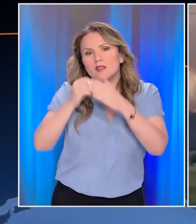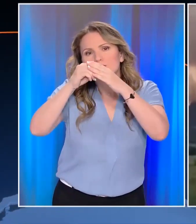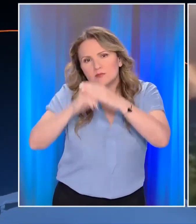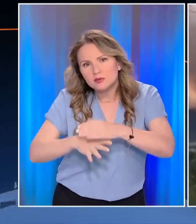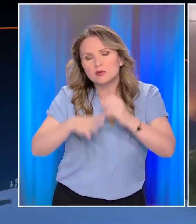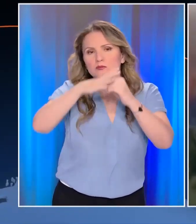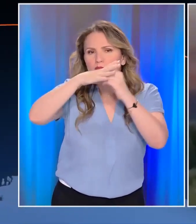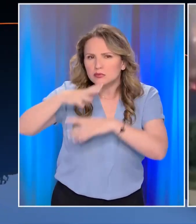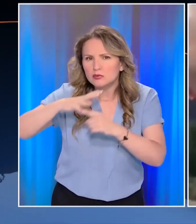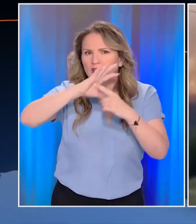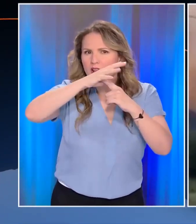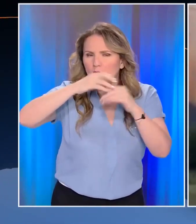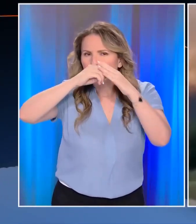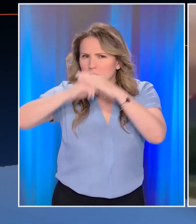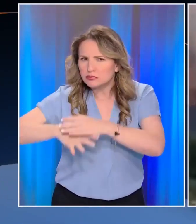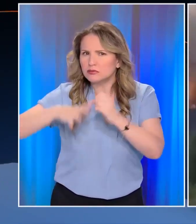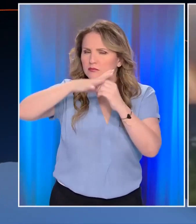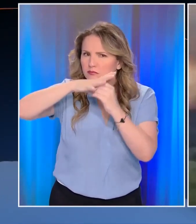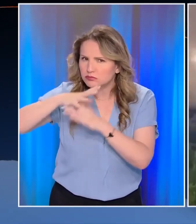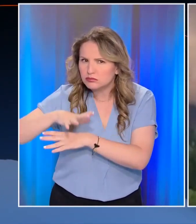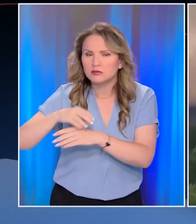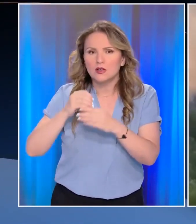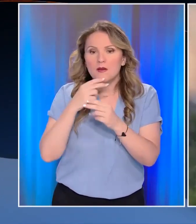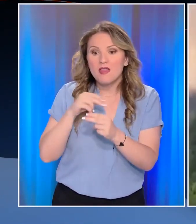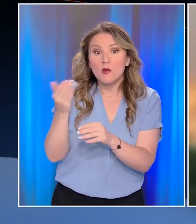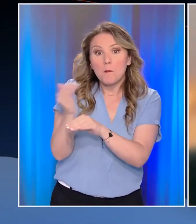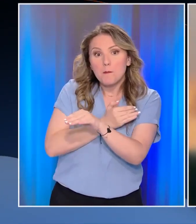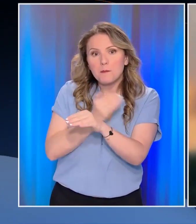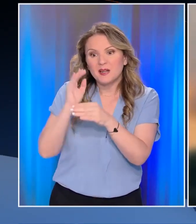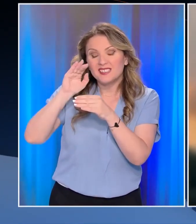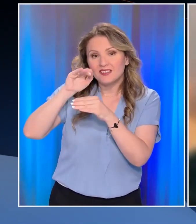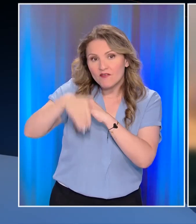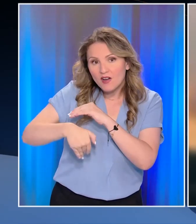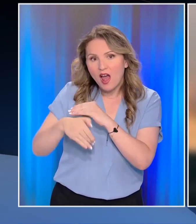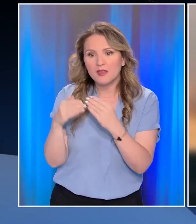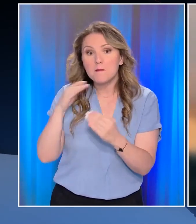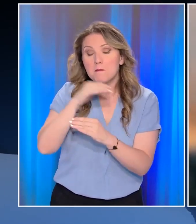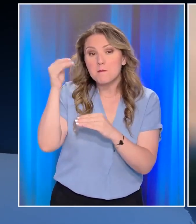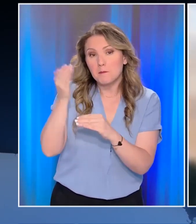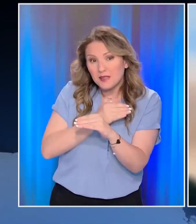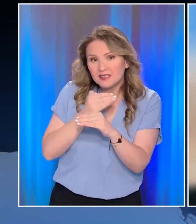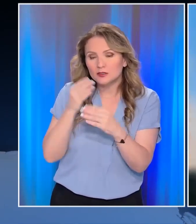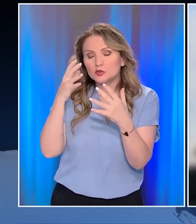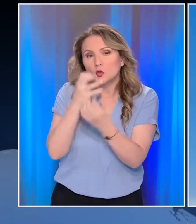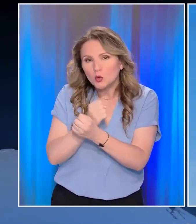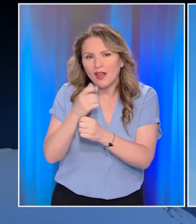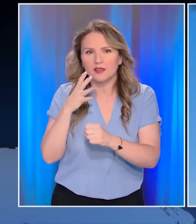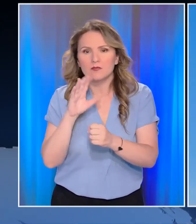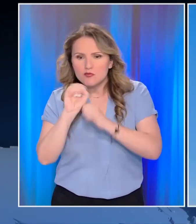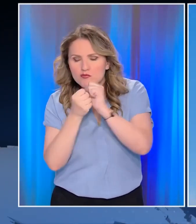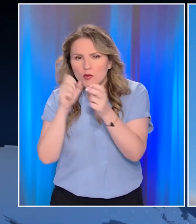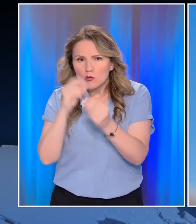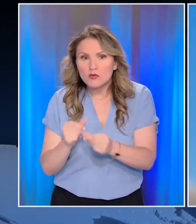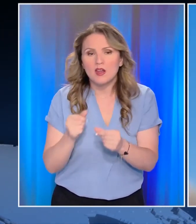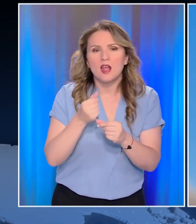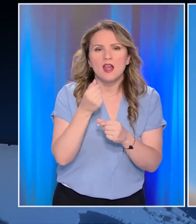επιδίδονται σε έναν αγώνα δρόμου πλέον για να προλάβουν να ελέξουν τη φωτιά πριν πτύσει ο ήλιος. Να επιτιμήσουμε μόνο ότι επιχειρούν 10 αεροπλάνα με